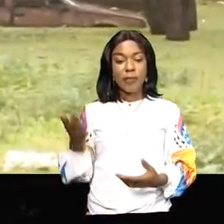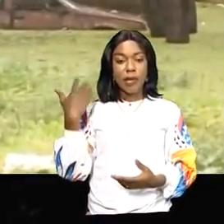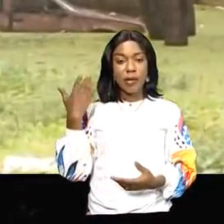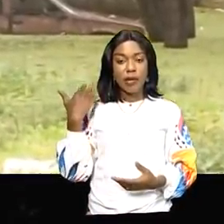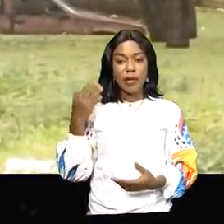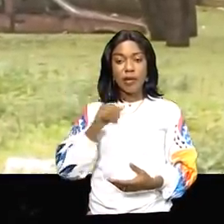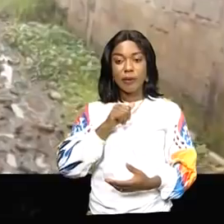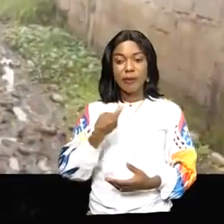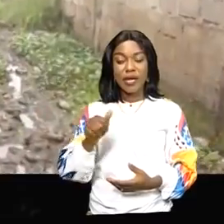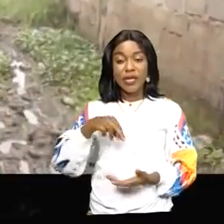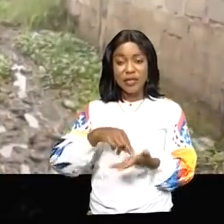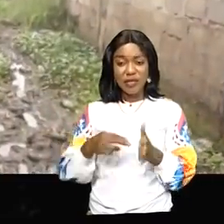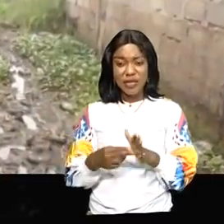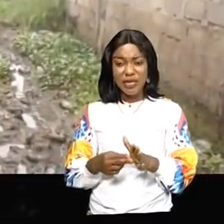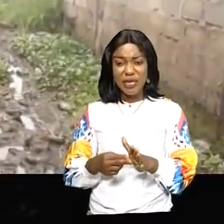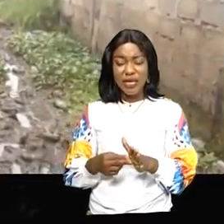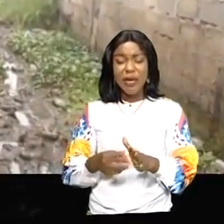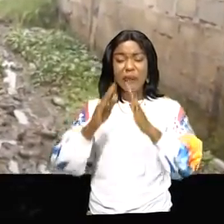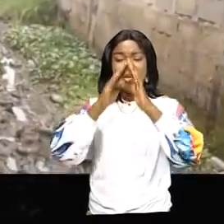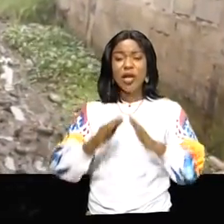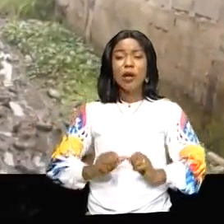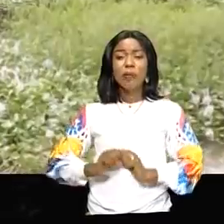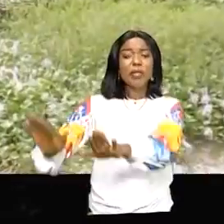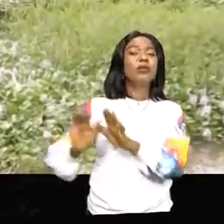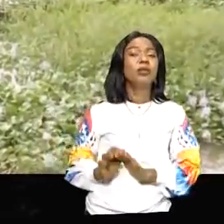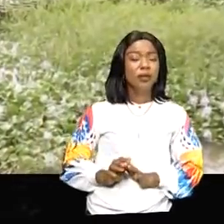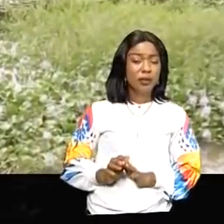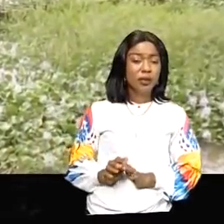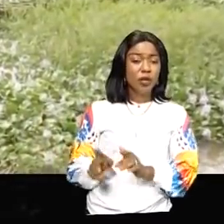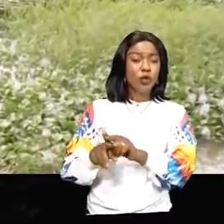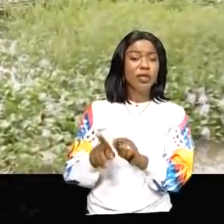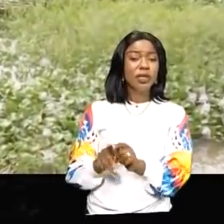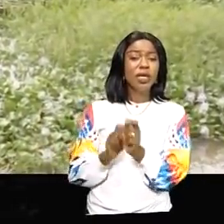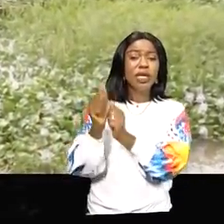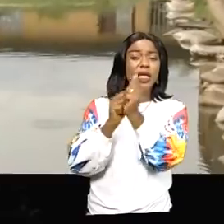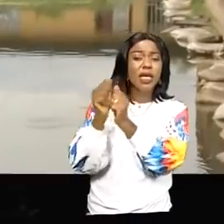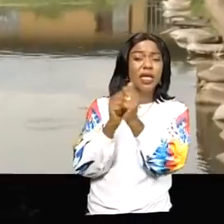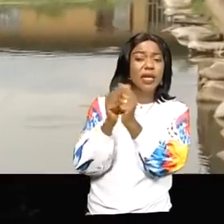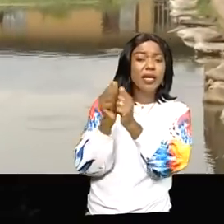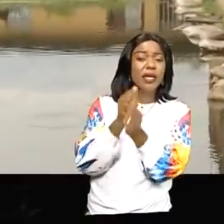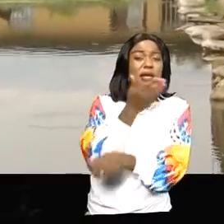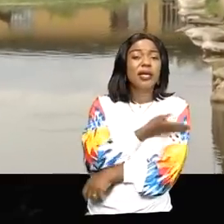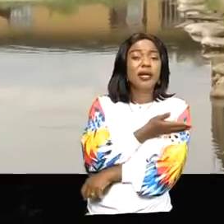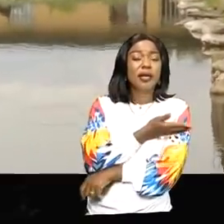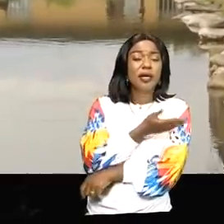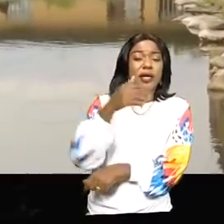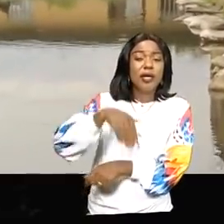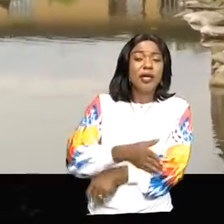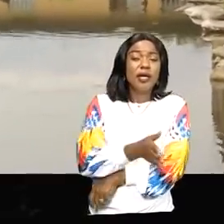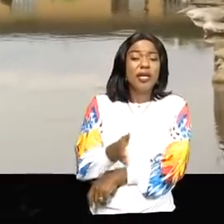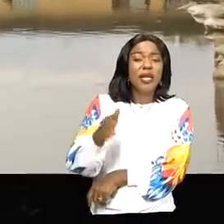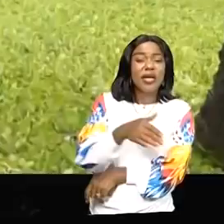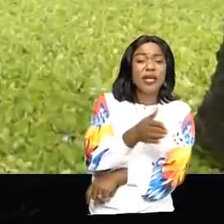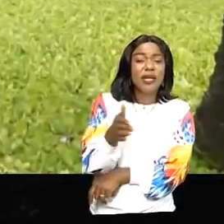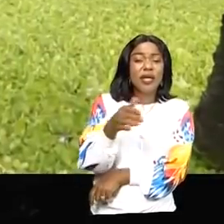devenu aquatique. Des habitations abandonnées et la brousse a envahi certains terrains, faisant des serpents, des grenouilles